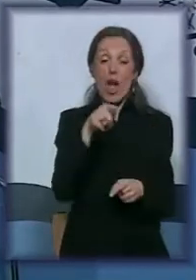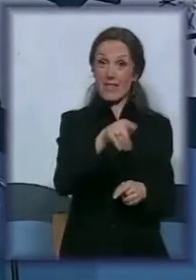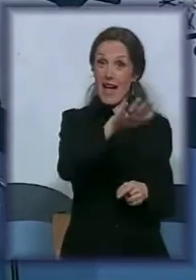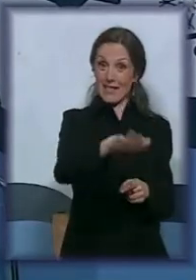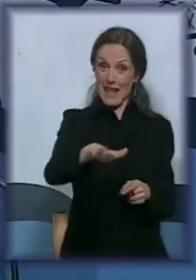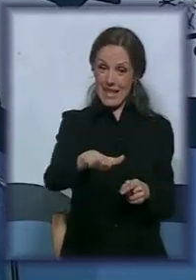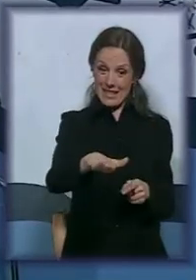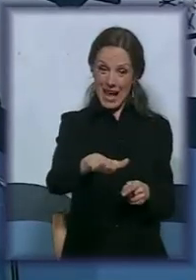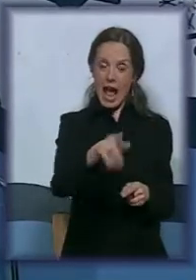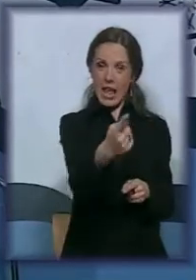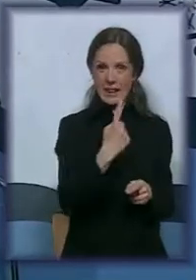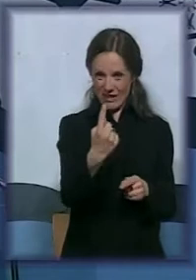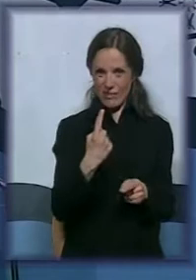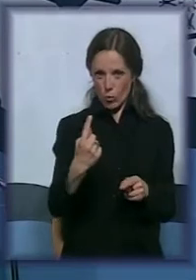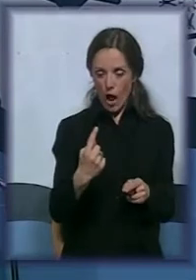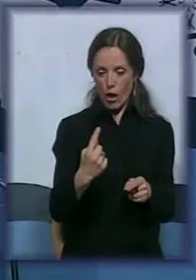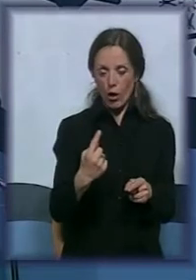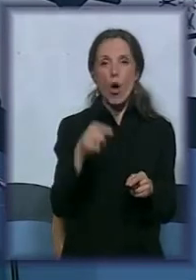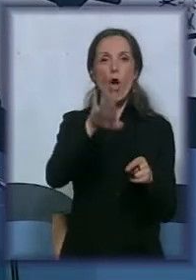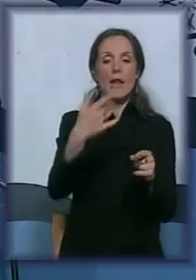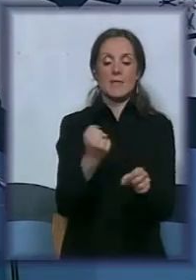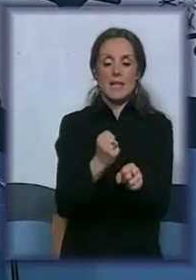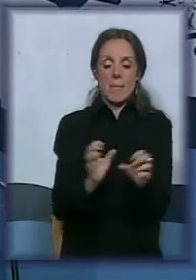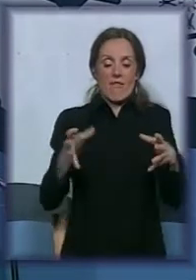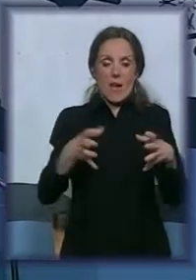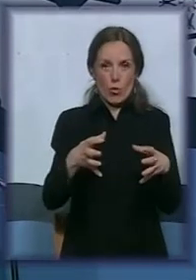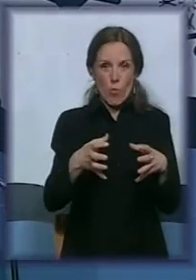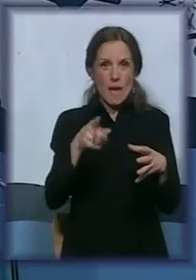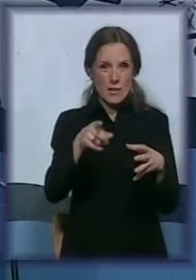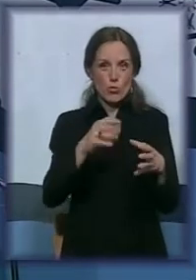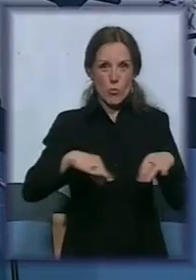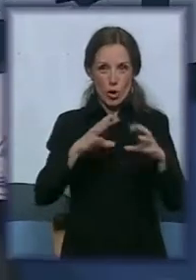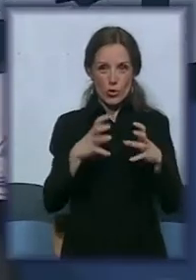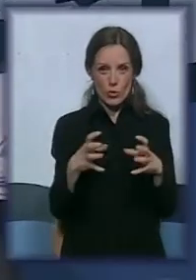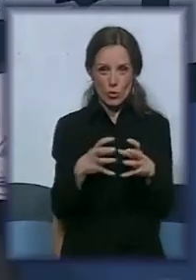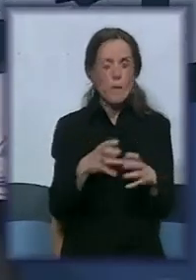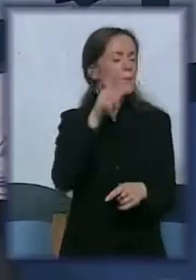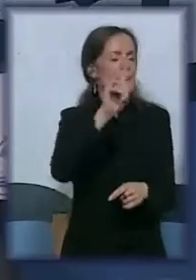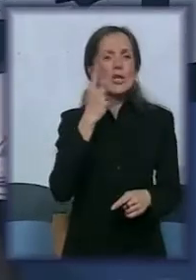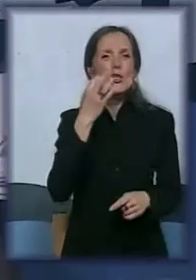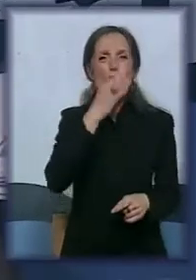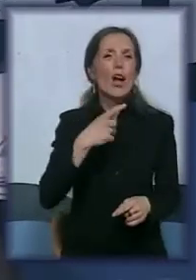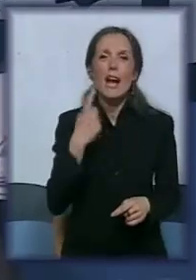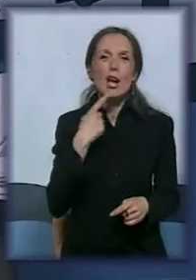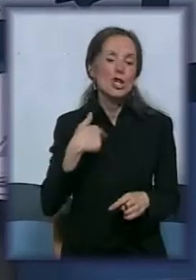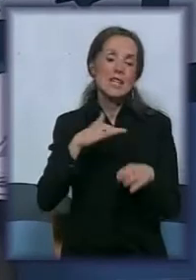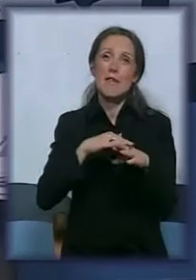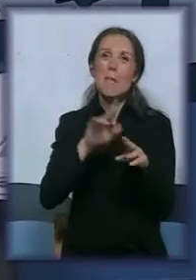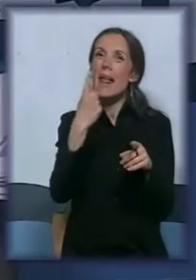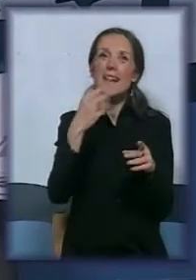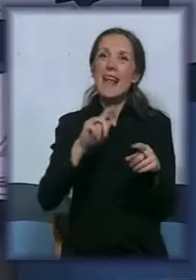odnosno grupno jer to su stvari grupe koje su prisutni u projektu. Još u nečemu ste malo inovativni. Ja ću stvarno ovako javno da